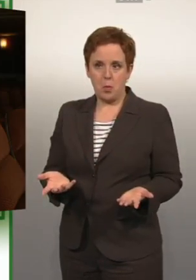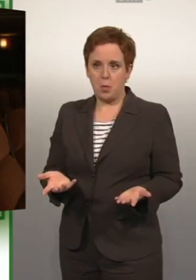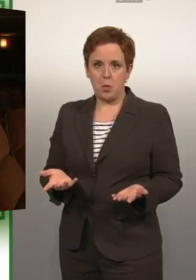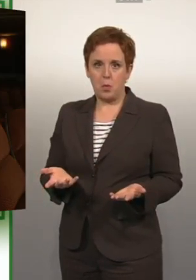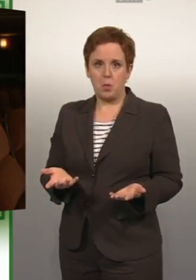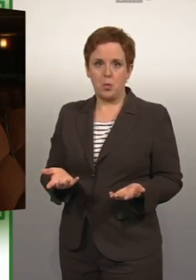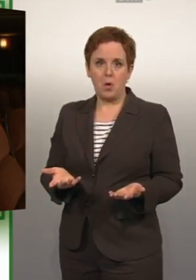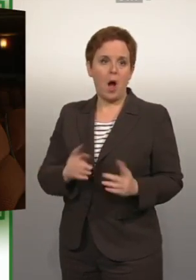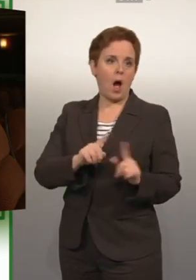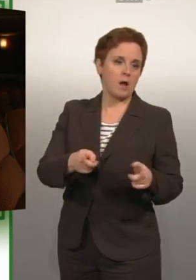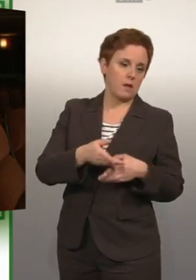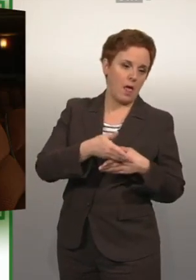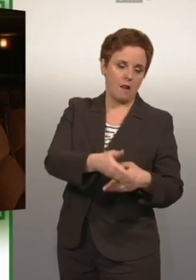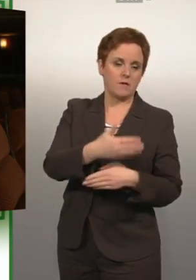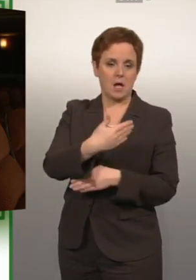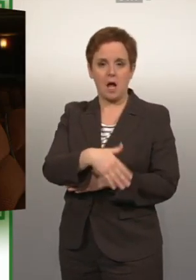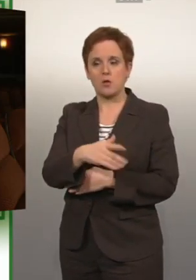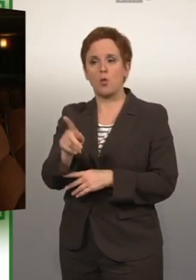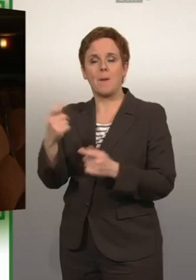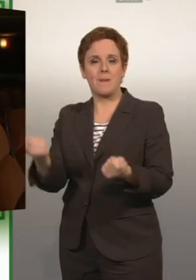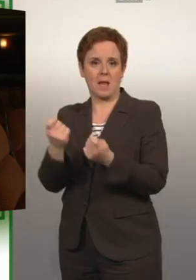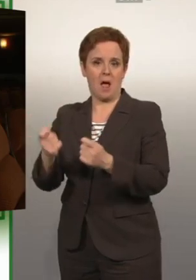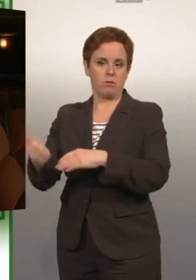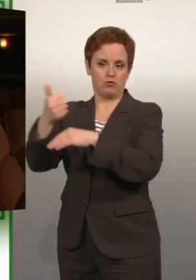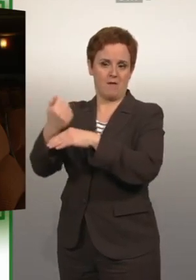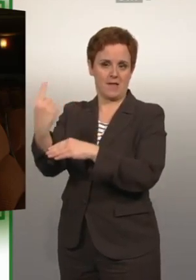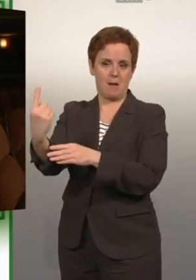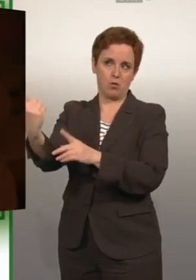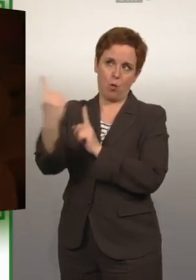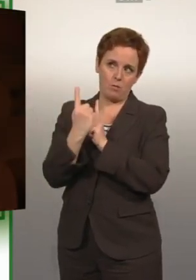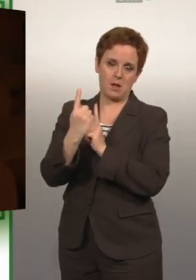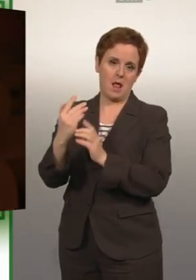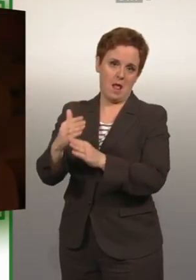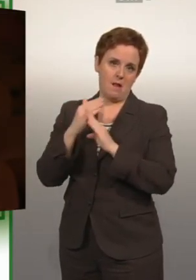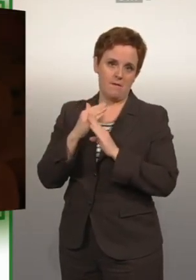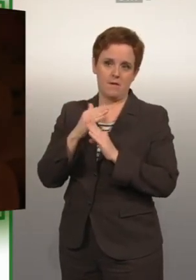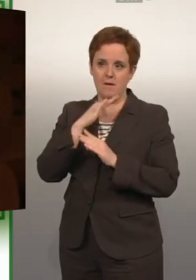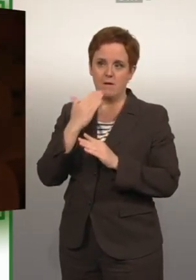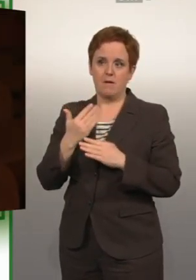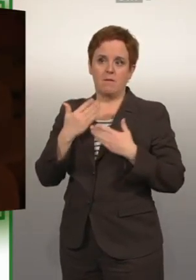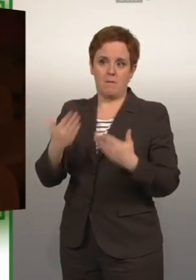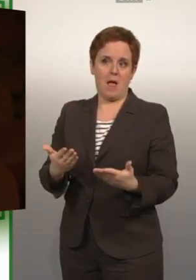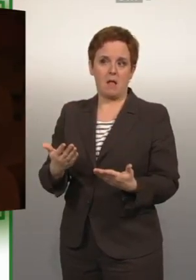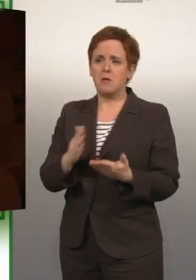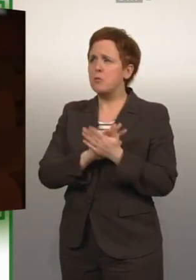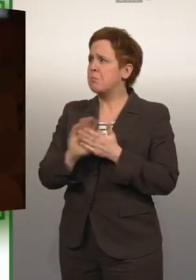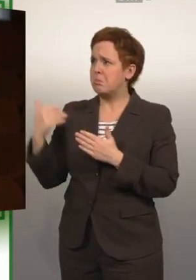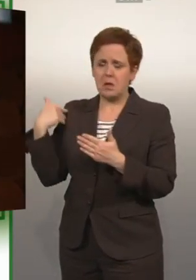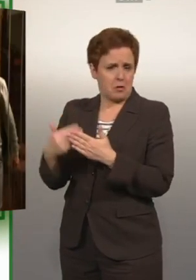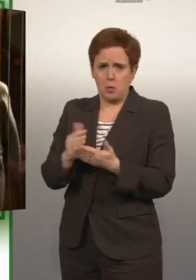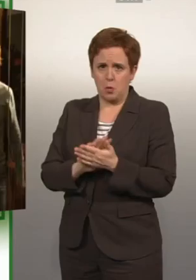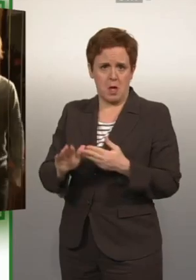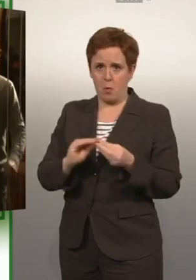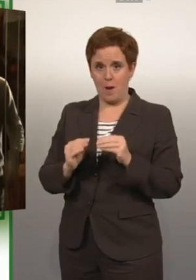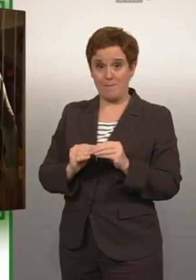Also da entweder eine andere Geste oder der Betreiber selber hier im Haus ist sehr erhülsbereit und ist eigentlich nie ein Problem gewesen.